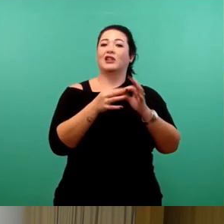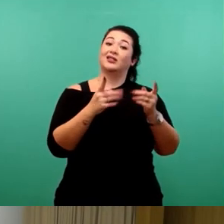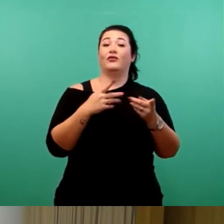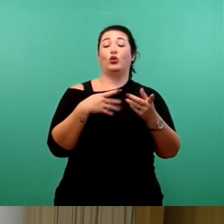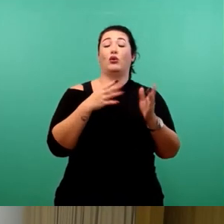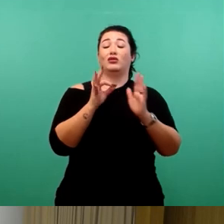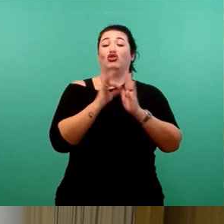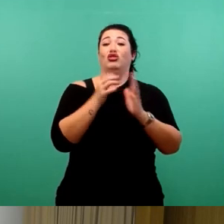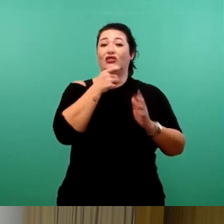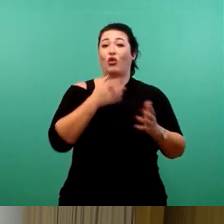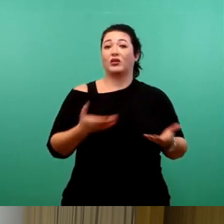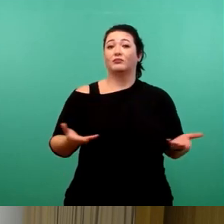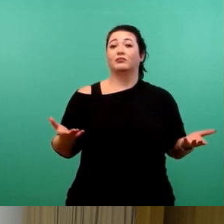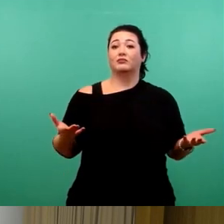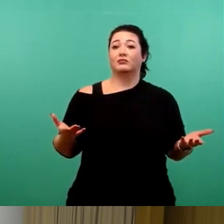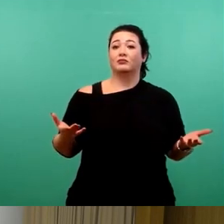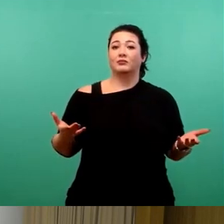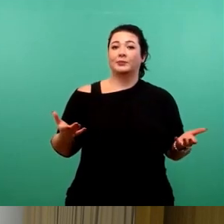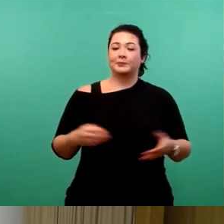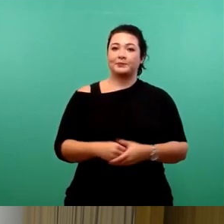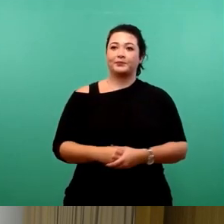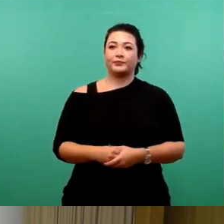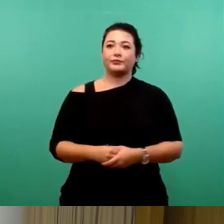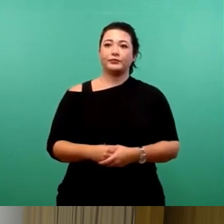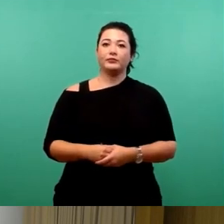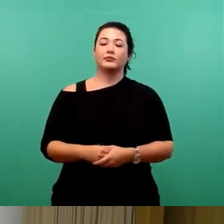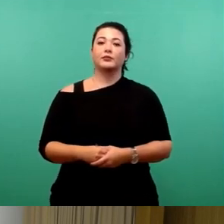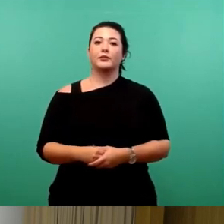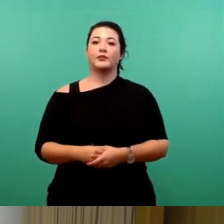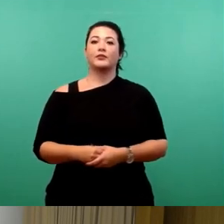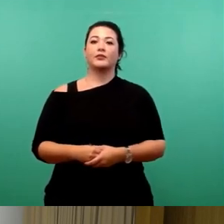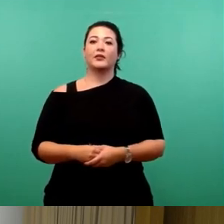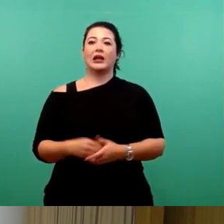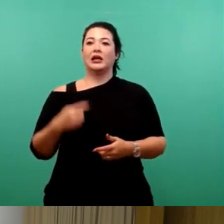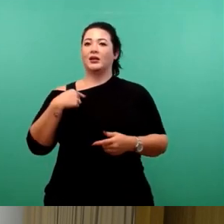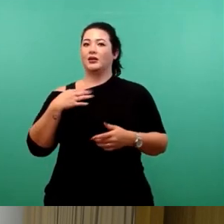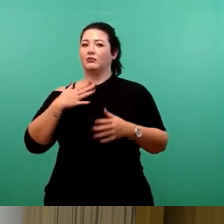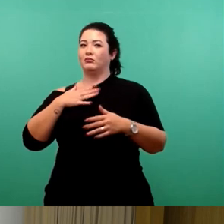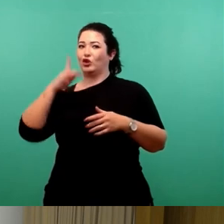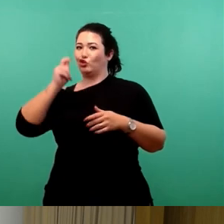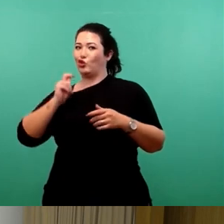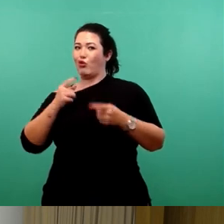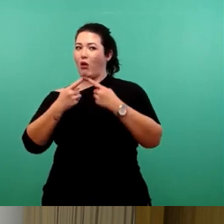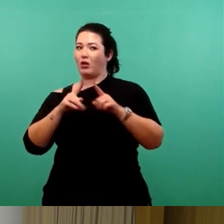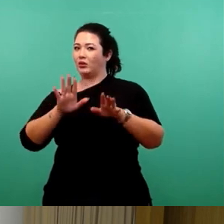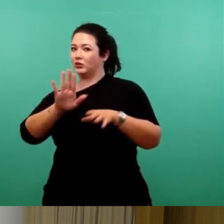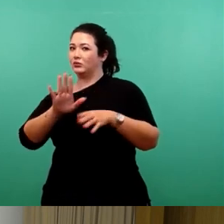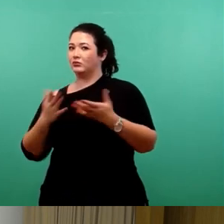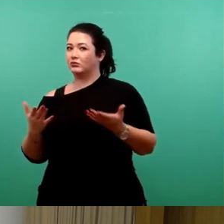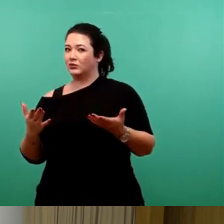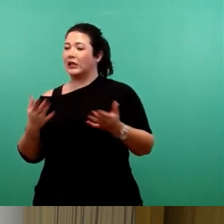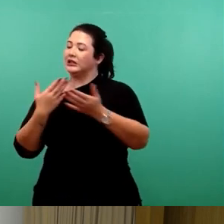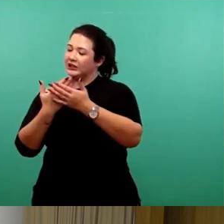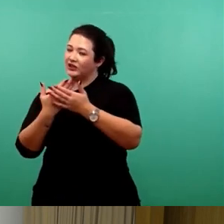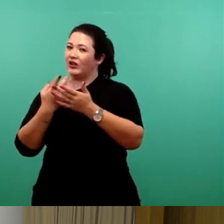Da ich ein anderes Studium absolviert habe als Sie, würde ich diese Frage schriftlich beantworten.